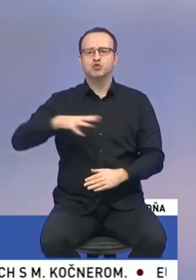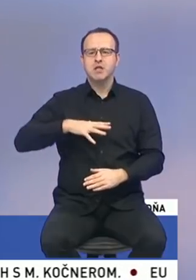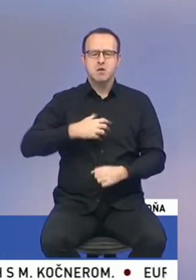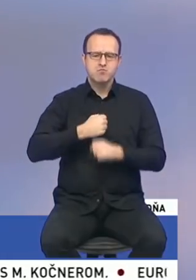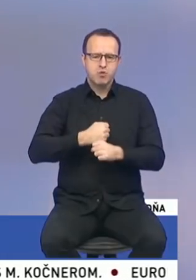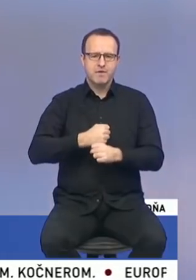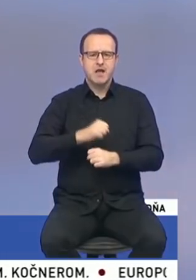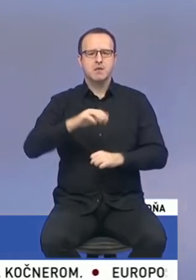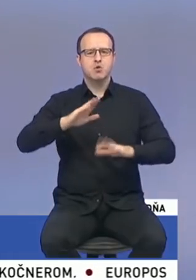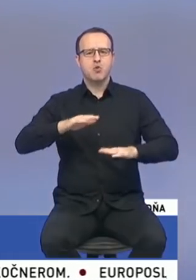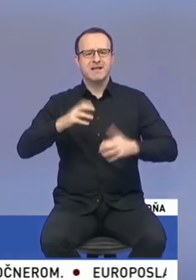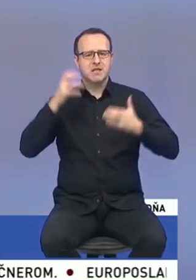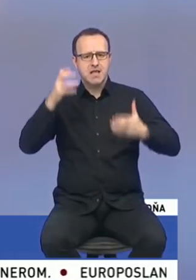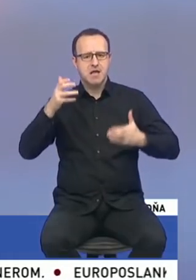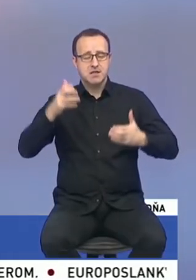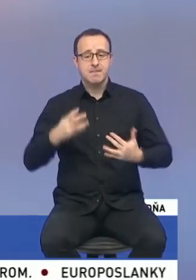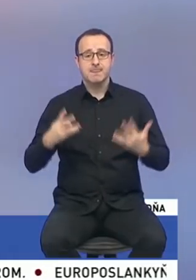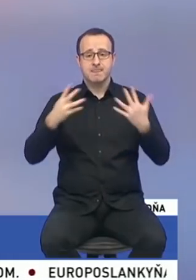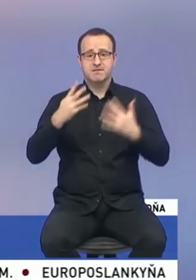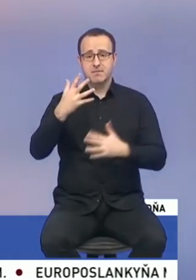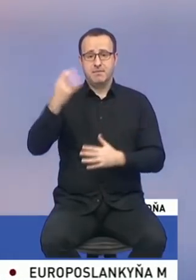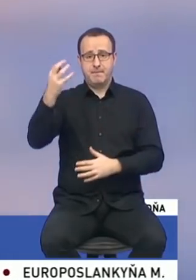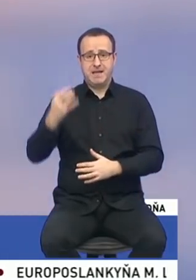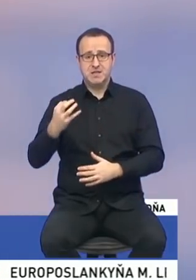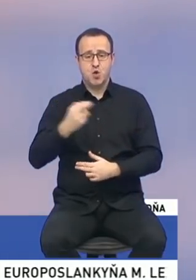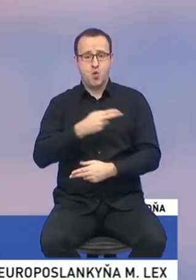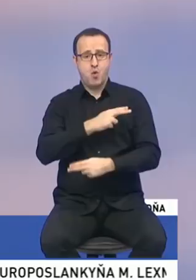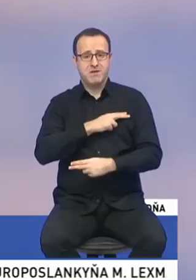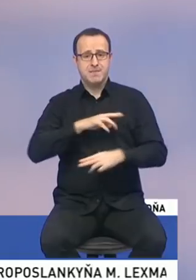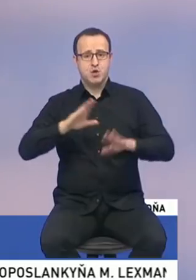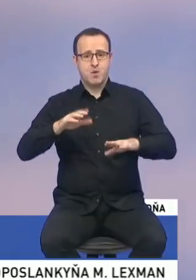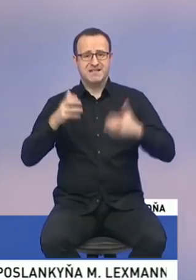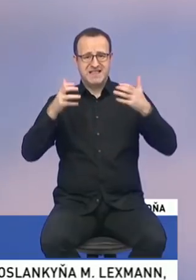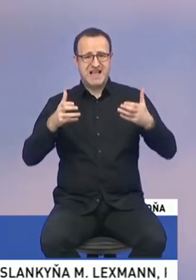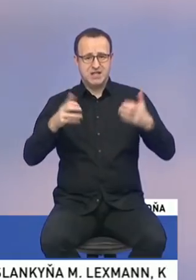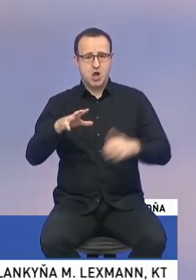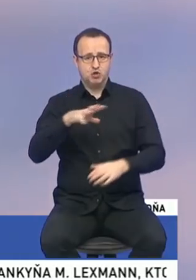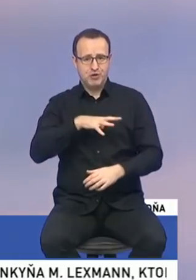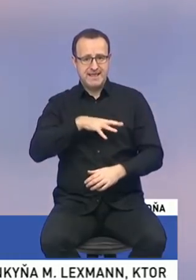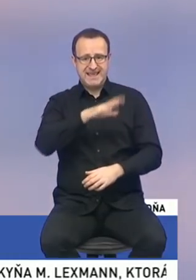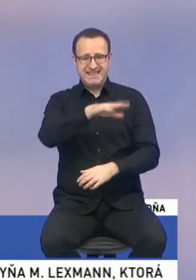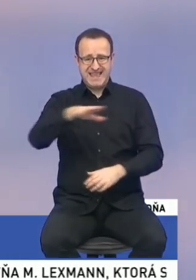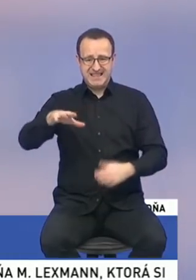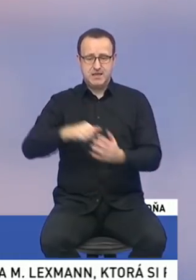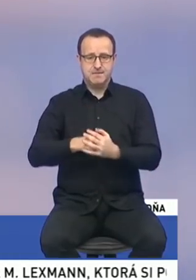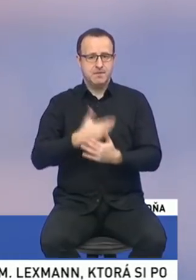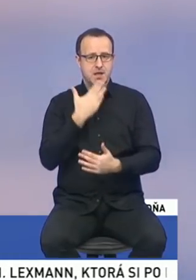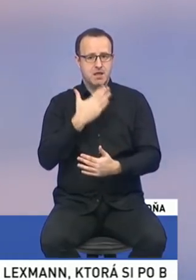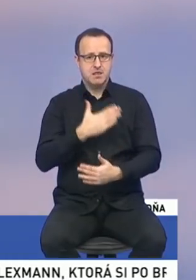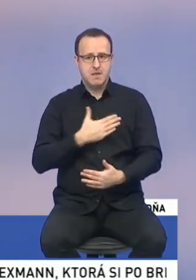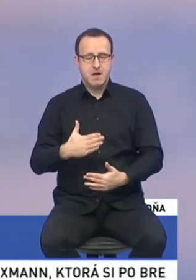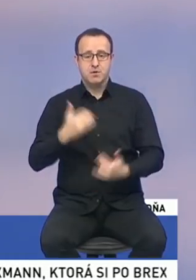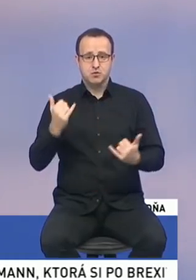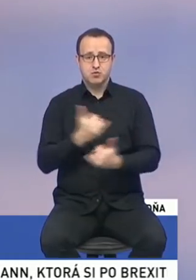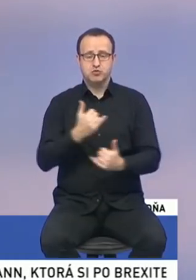domácemu násiliu, pretože v 95% obeťami domáceho násilia sú ženy a deti. A keď nebudeme mať skutočne pre našu